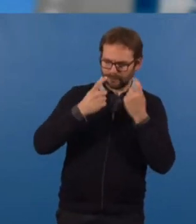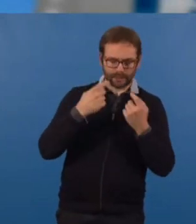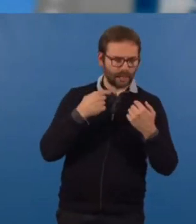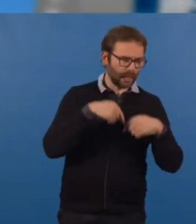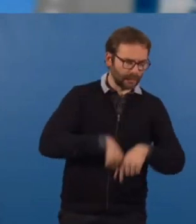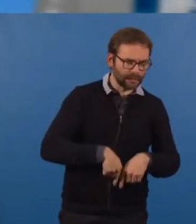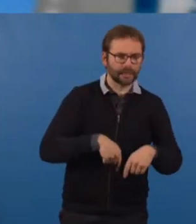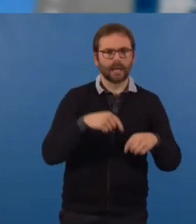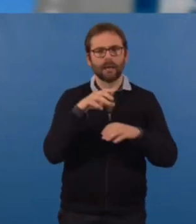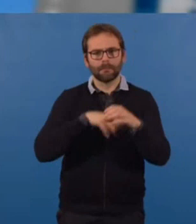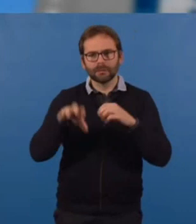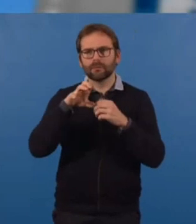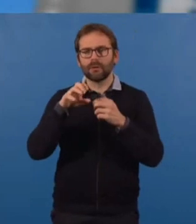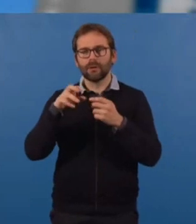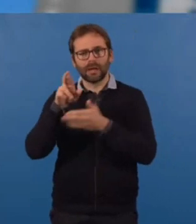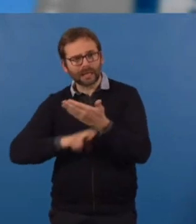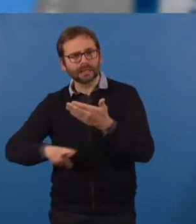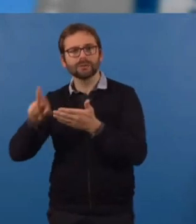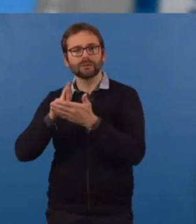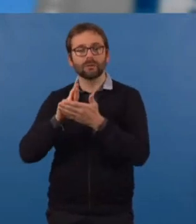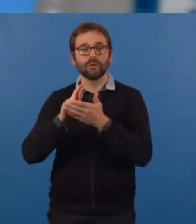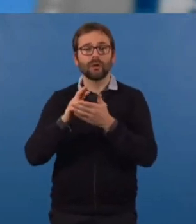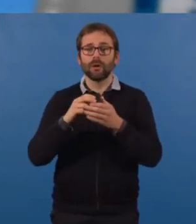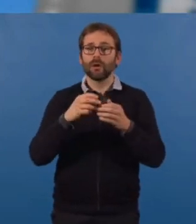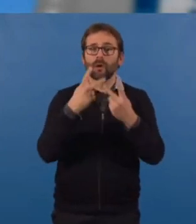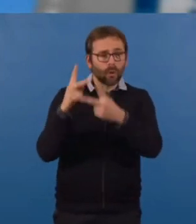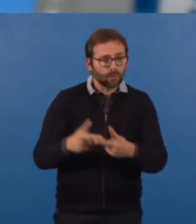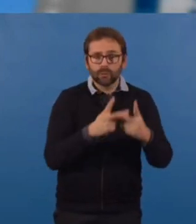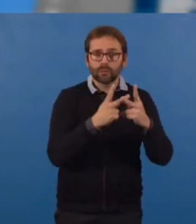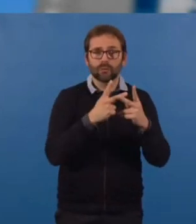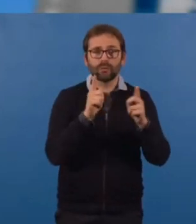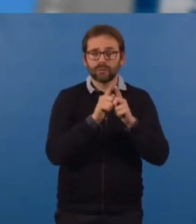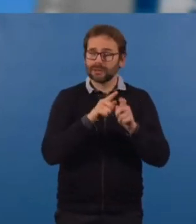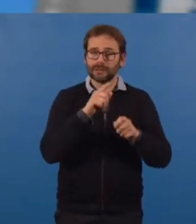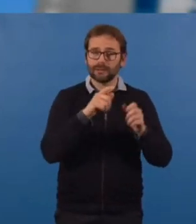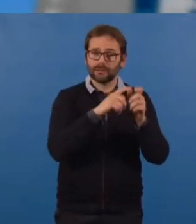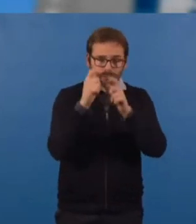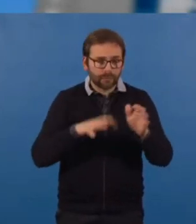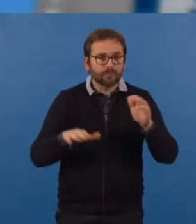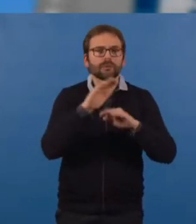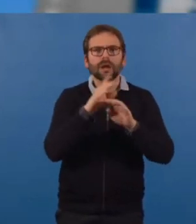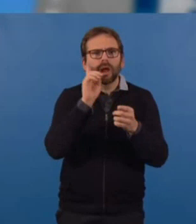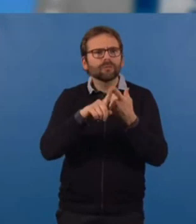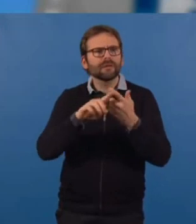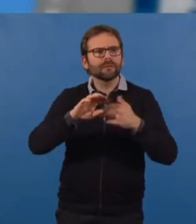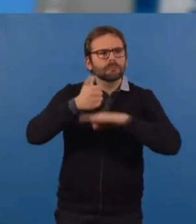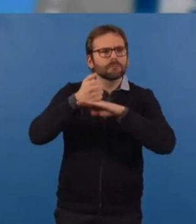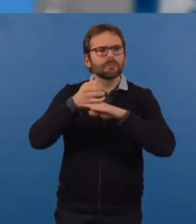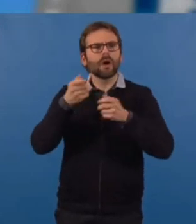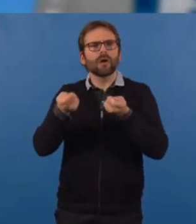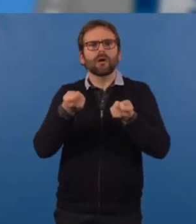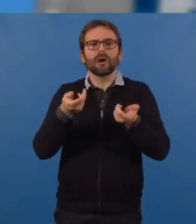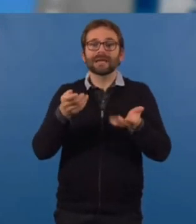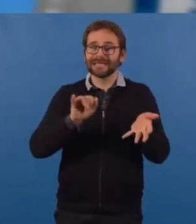métropole, la région, les communes concernées comme l'ensemble des acteurs concernés pour savoir qui sera autorité organisatrice